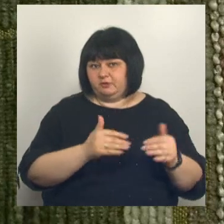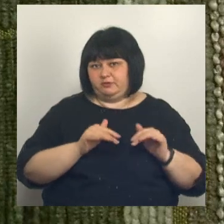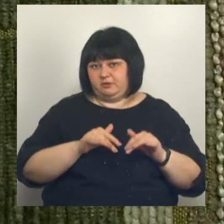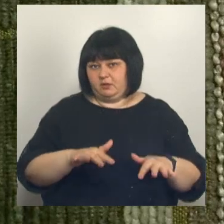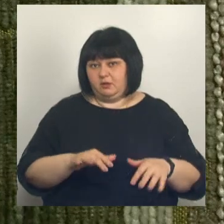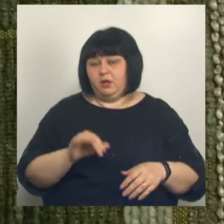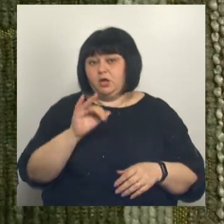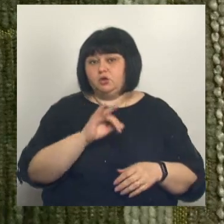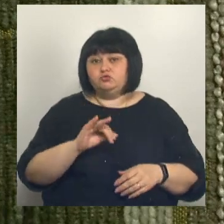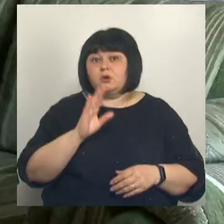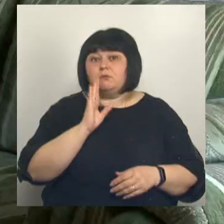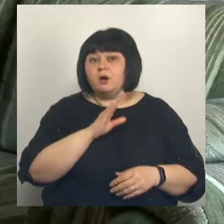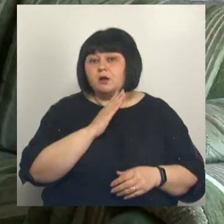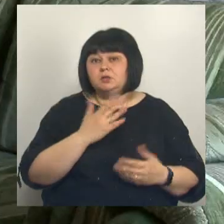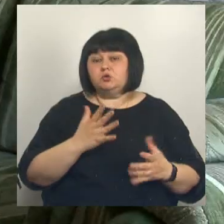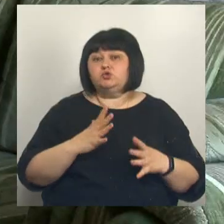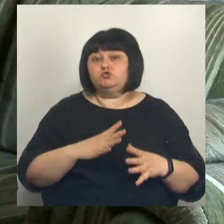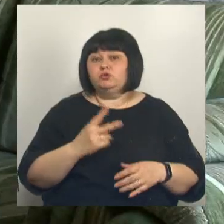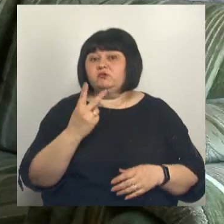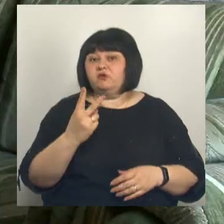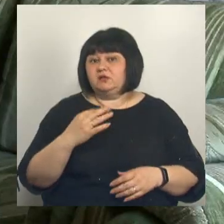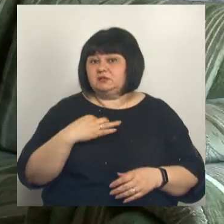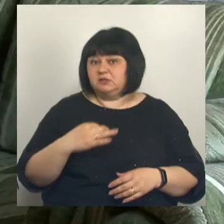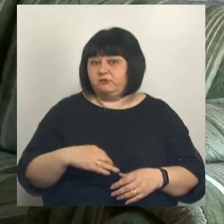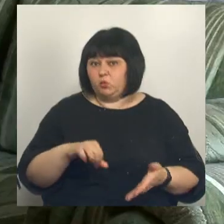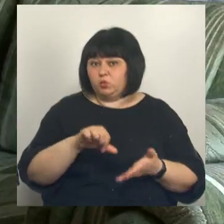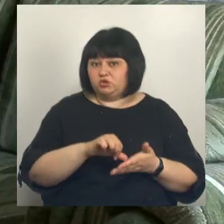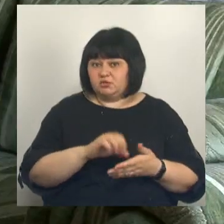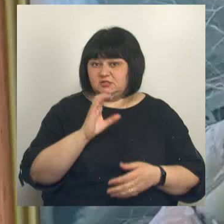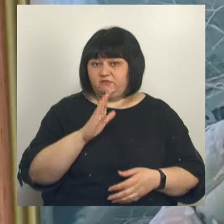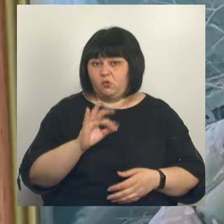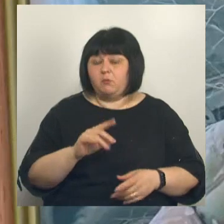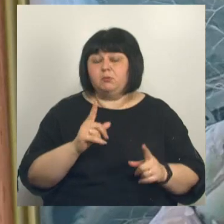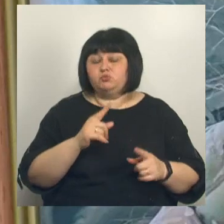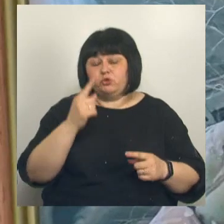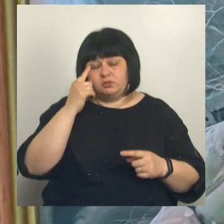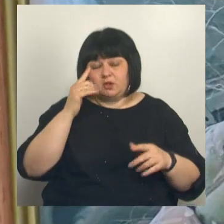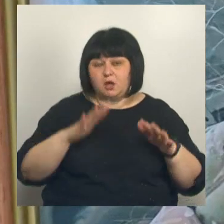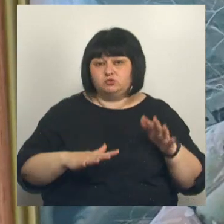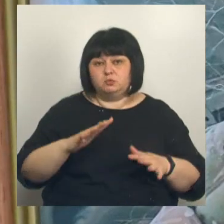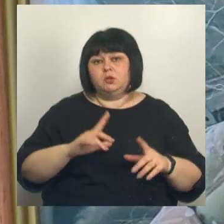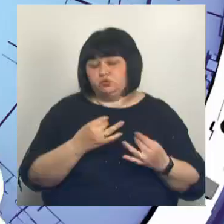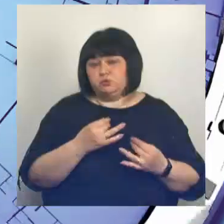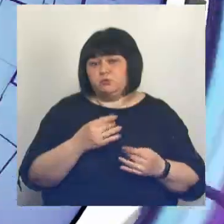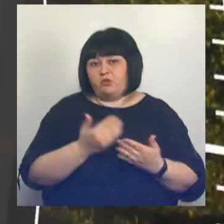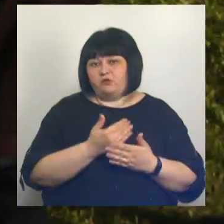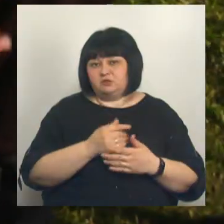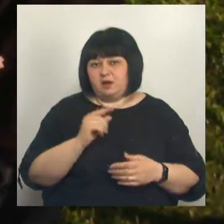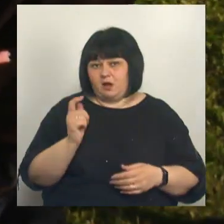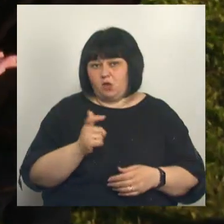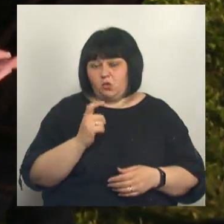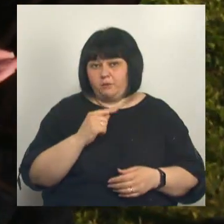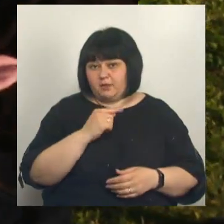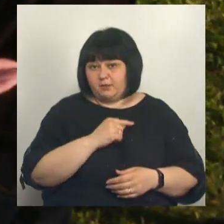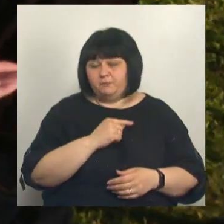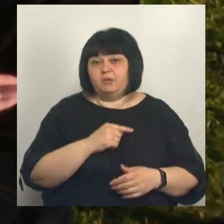История матери, которая ждет двоих сыновей, участников СВО. Почему, не раздумывая, они отправились на передовую? Где